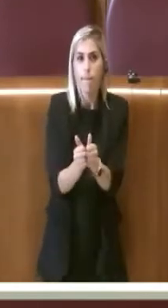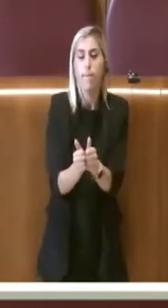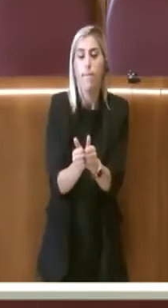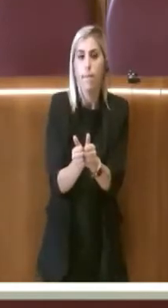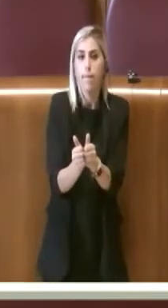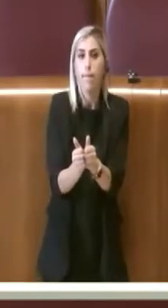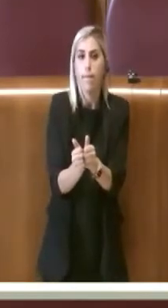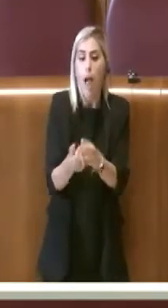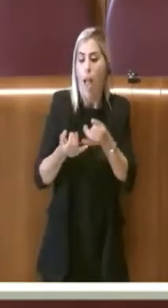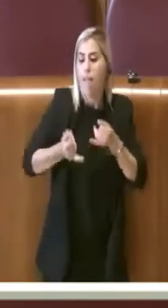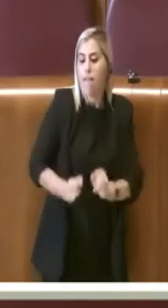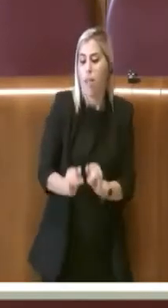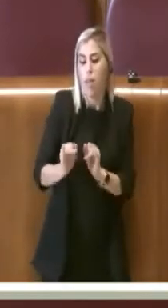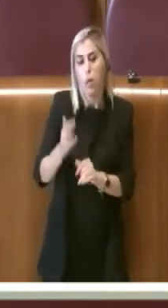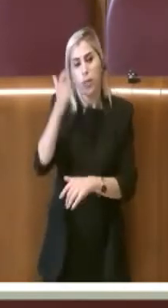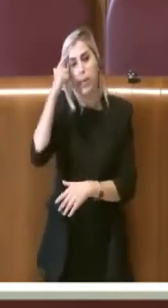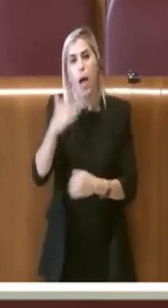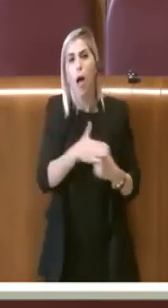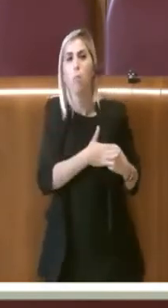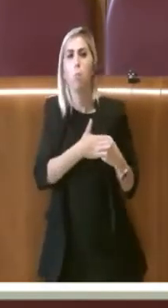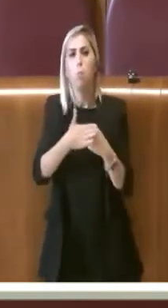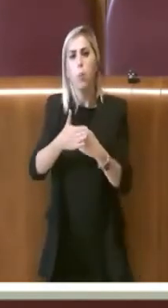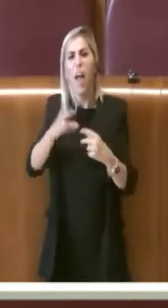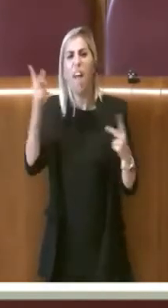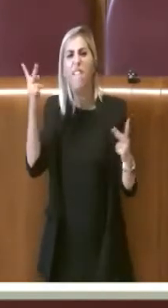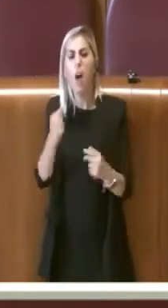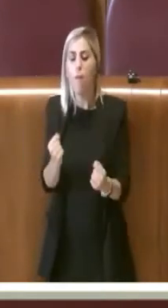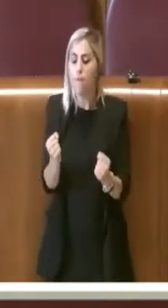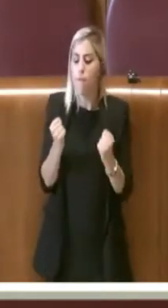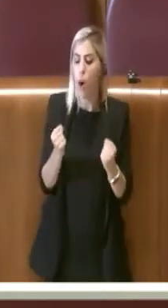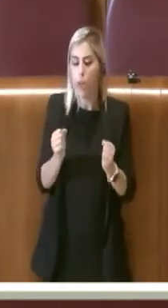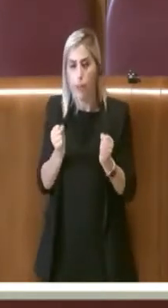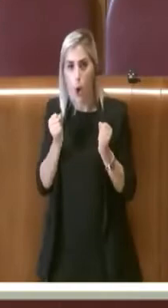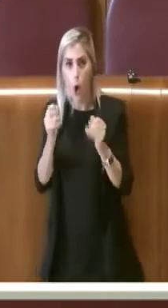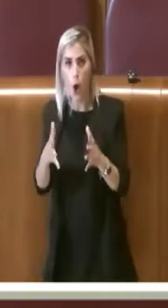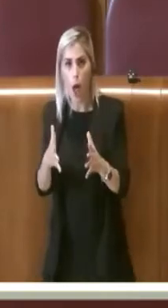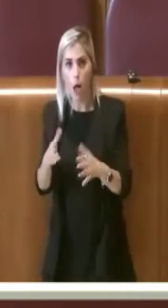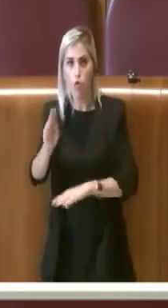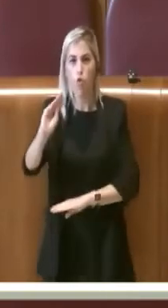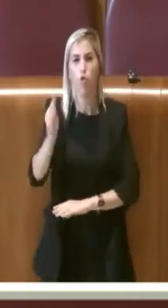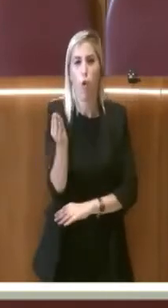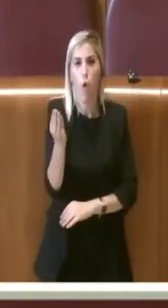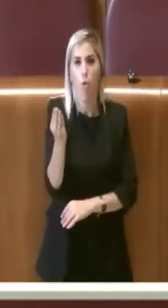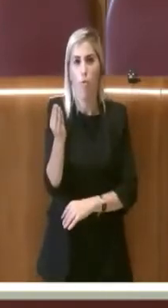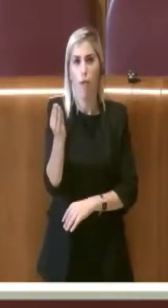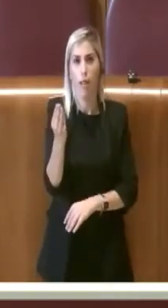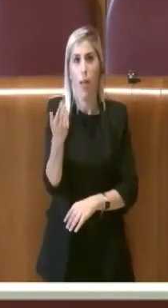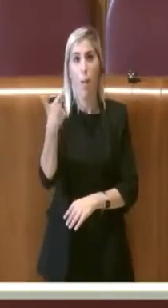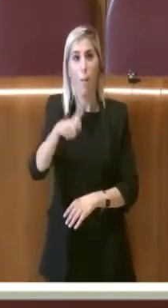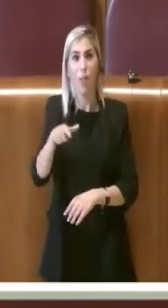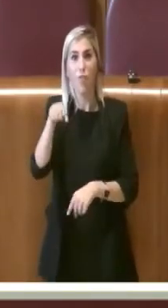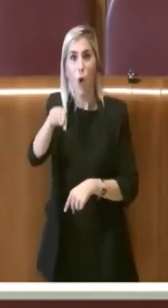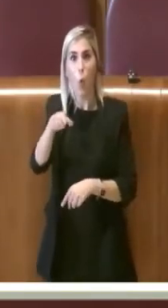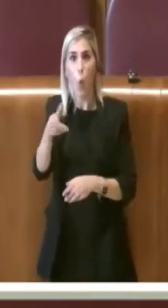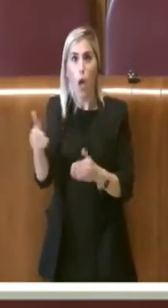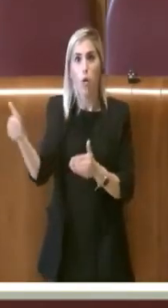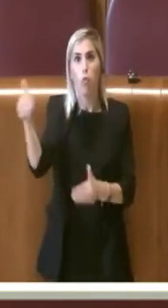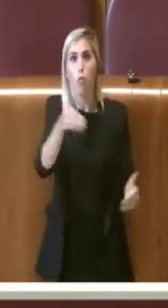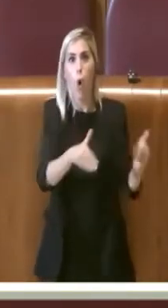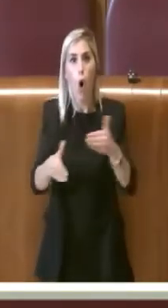al figlio, che hanno saputo dare forza e coraggio a questo giovane che era una promessa del nuoto